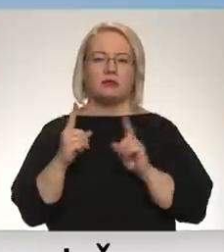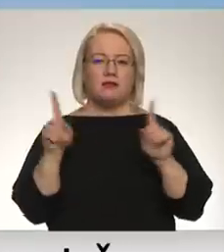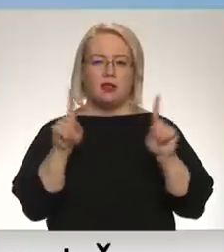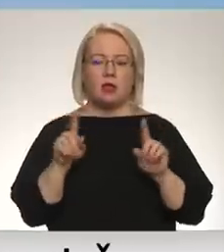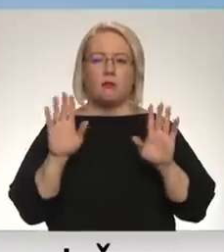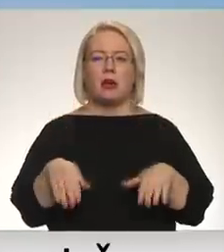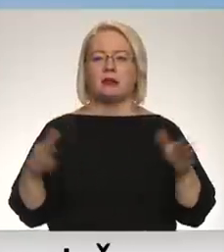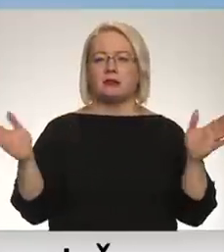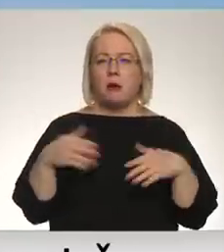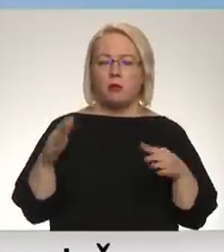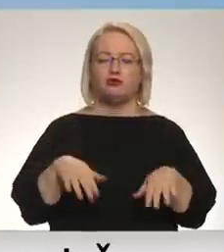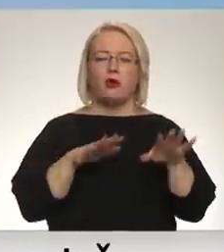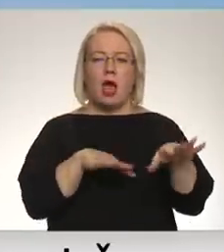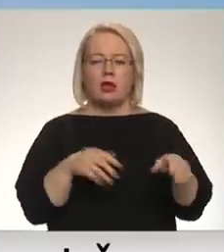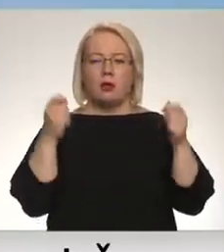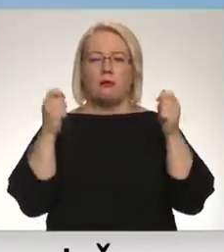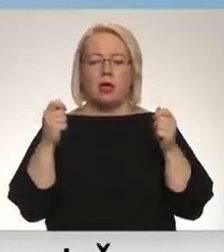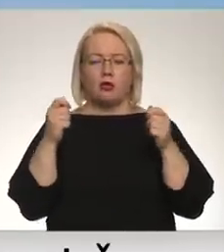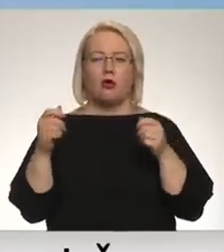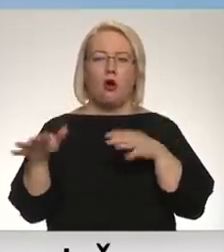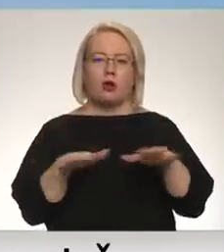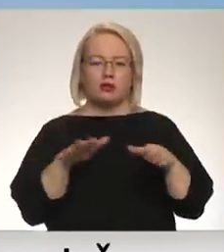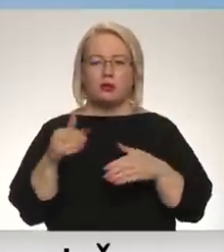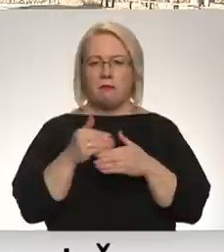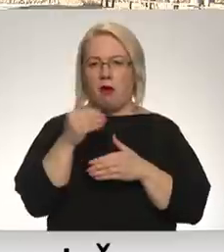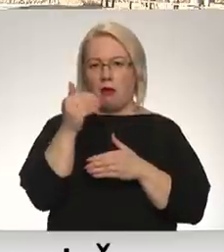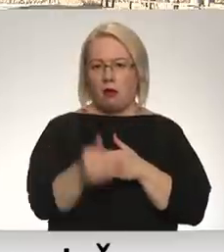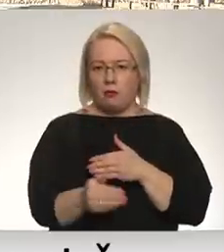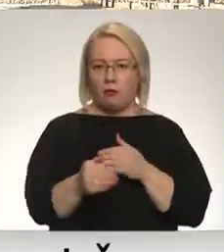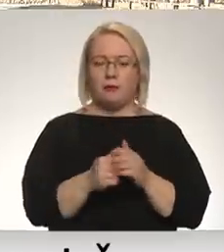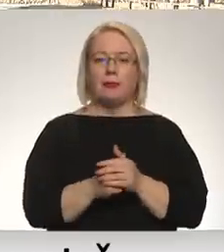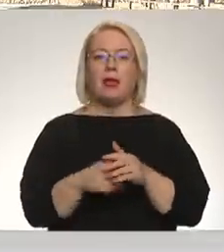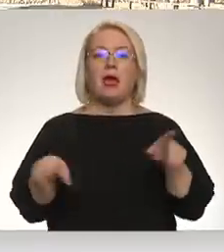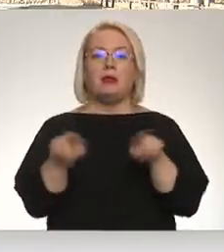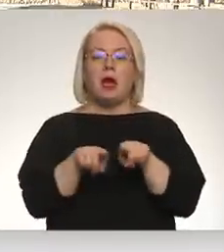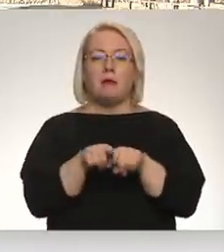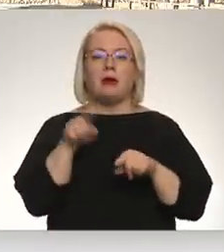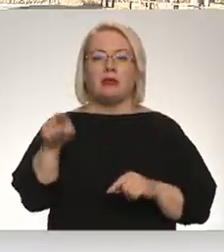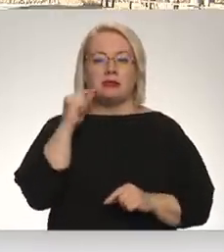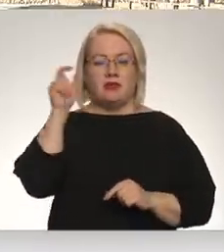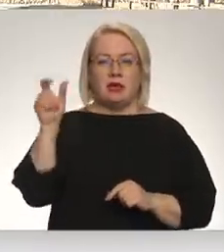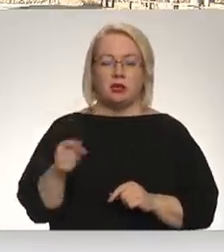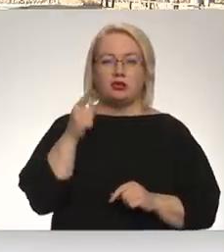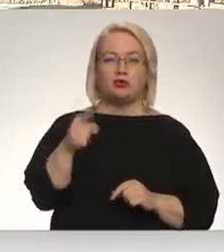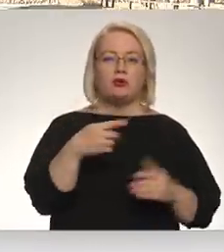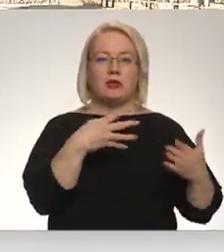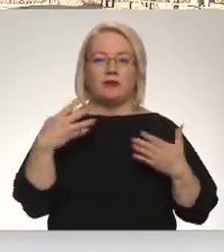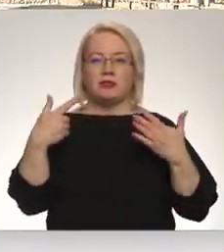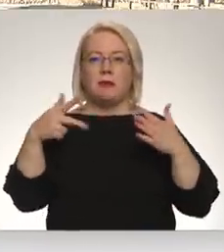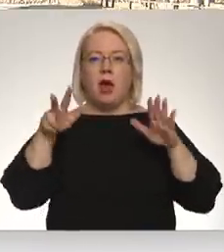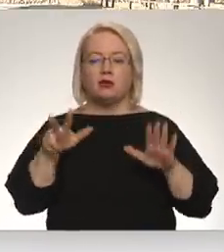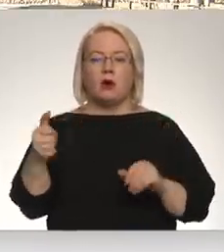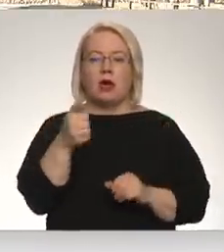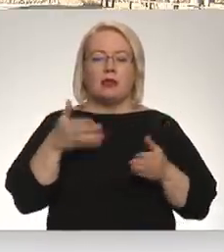sapulcu, gan gājienu un piketu organizēšanas un norises kārtības pārkāpšanu. Tāpat arī šis vīrietis 1978. gadā